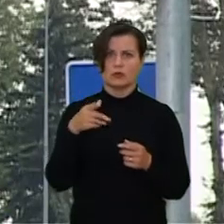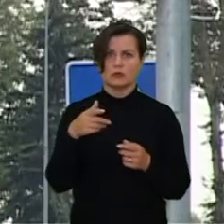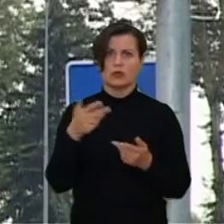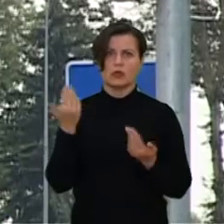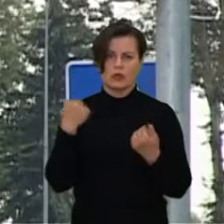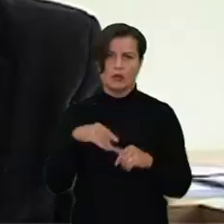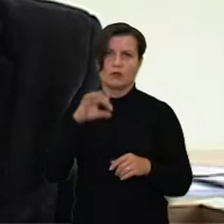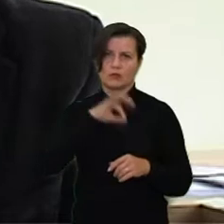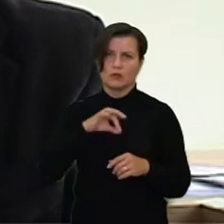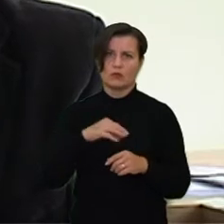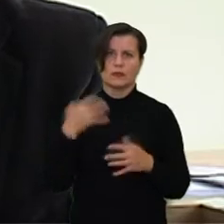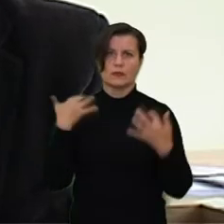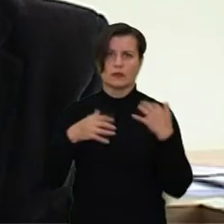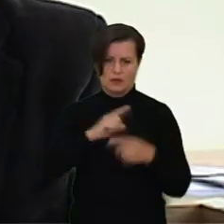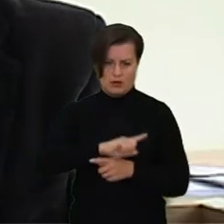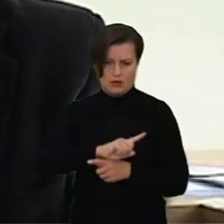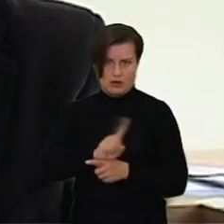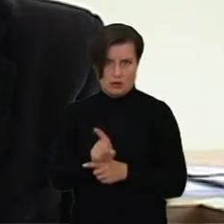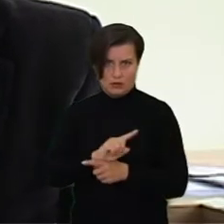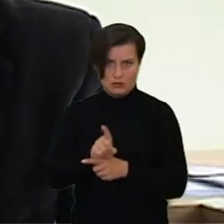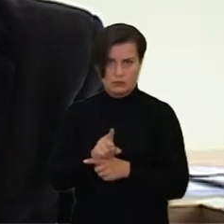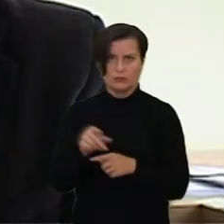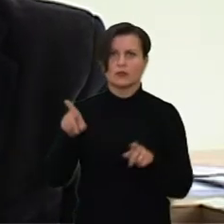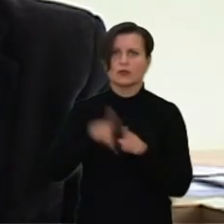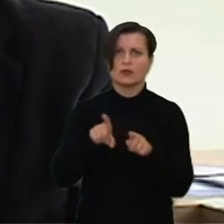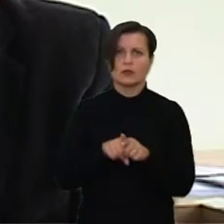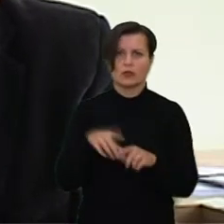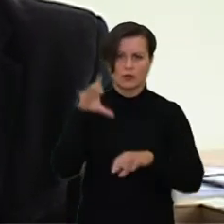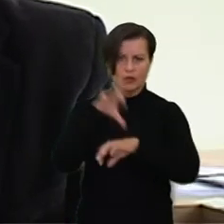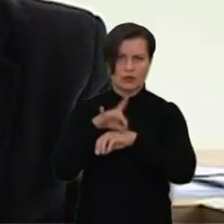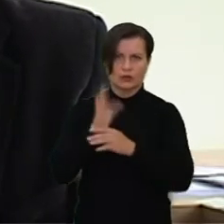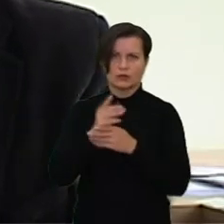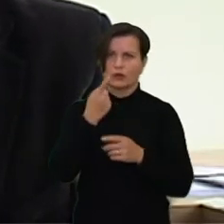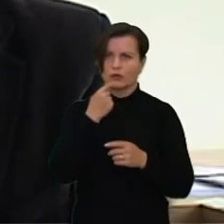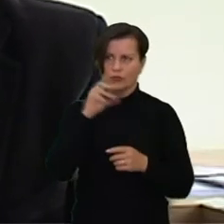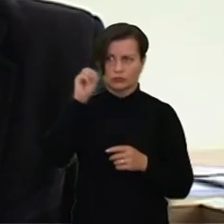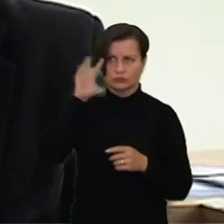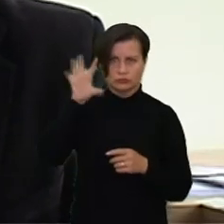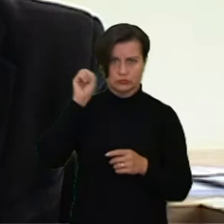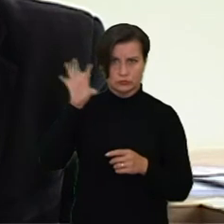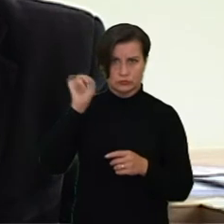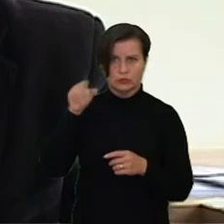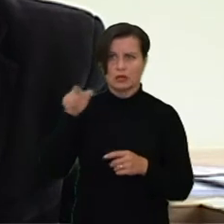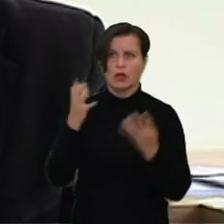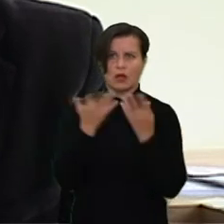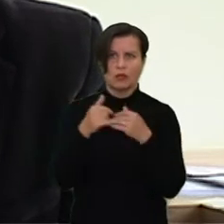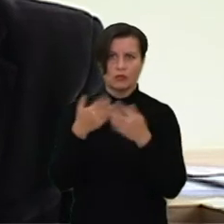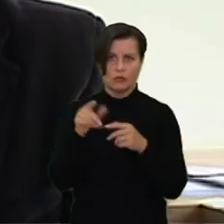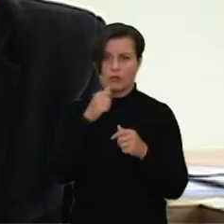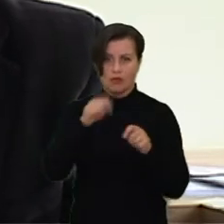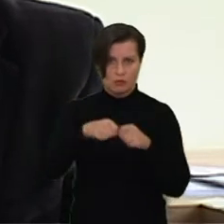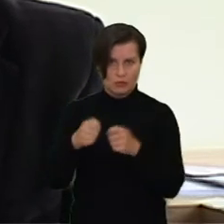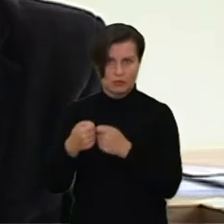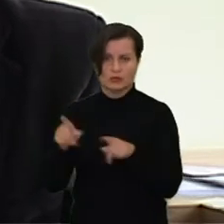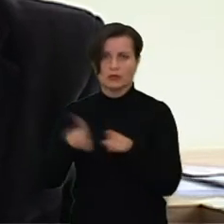gatvė veikia greičių matuoklis, o taip pat yra ir fiksuojamas raudono šviesaforo ženklo pažeidimas, kuris yra automatiškai